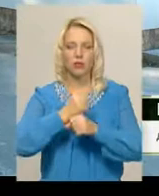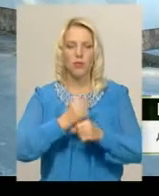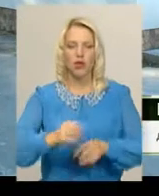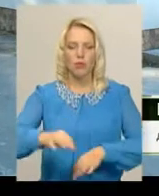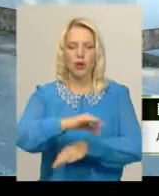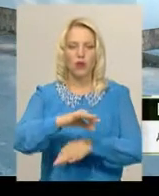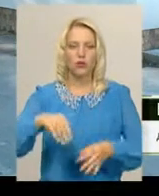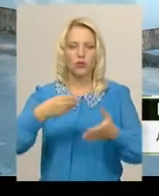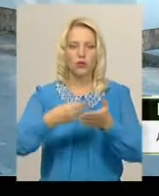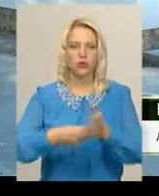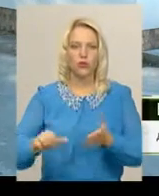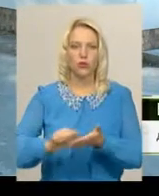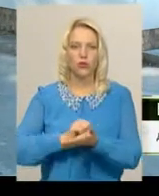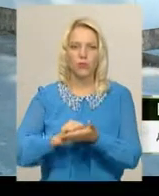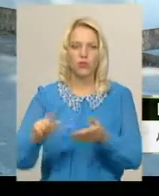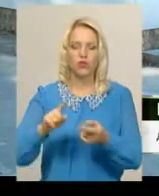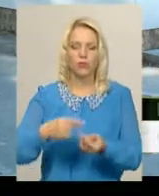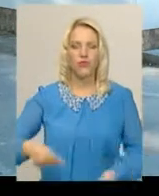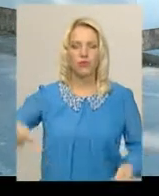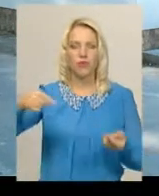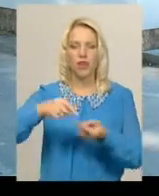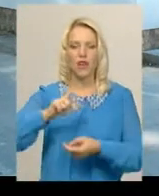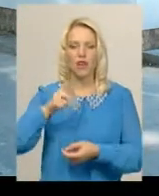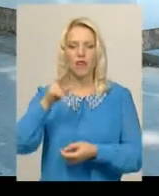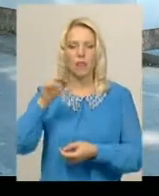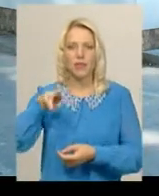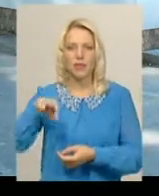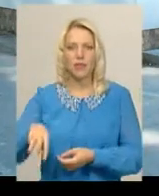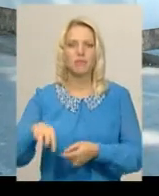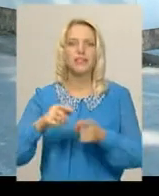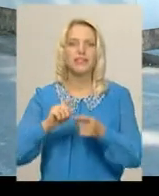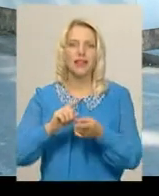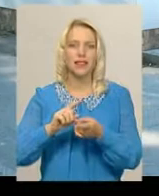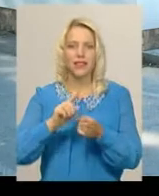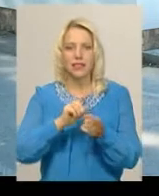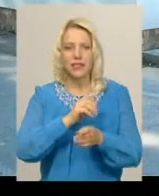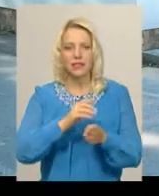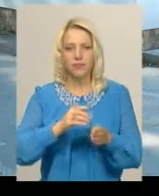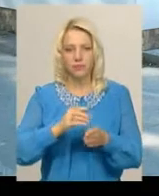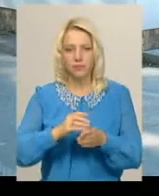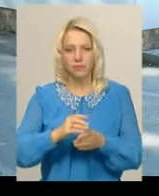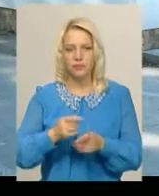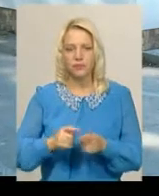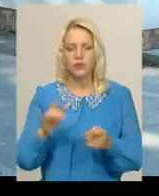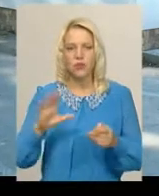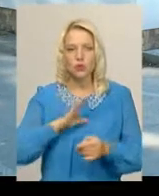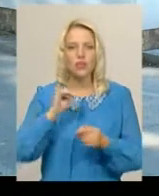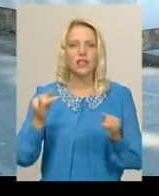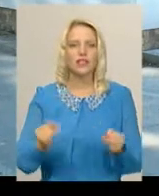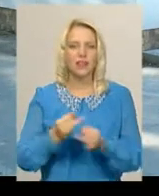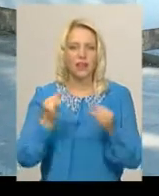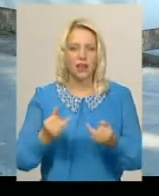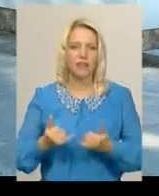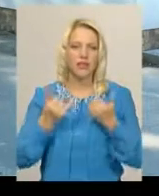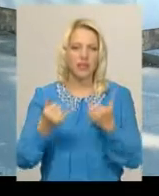-кошторисну документацію, що вона відповідала європейським стандартам. І вона була цікава для відвідування,